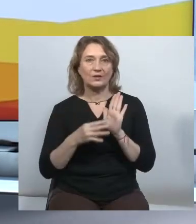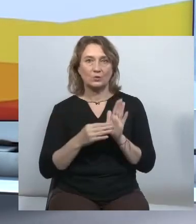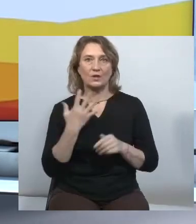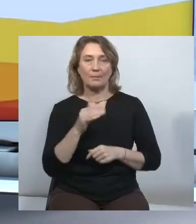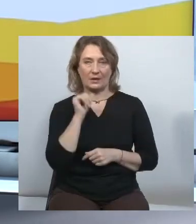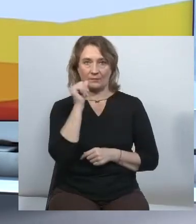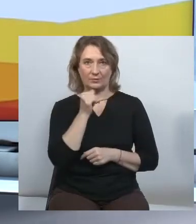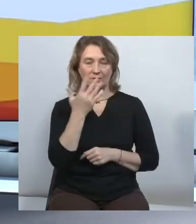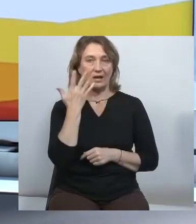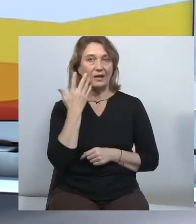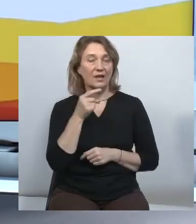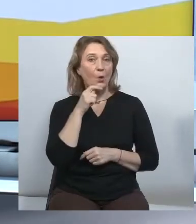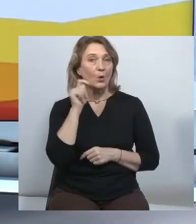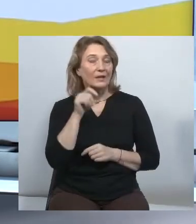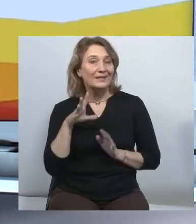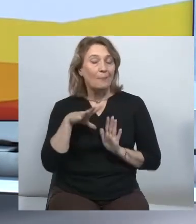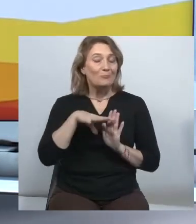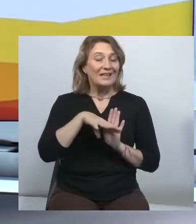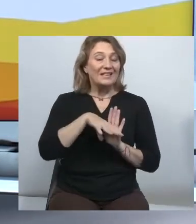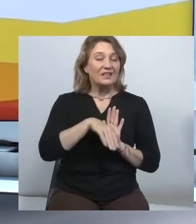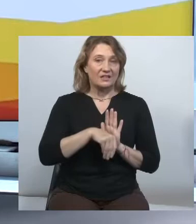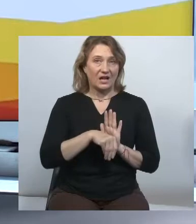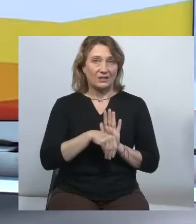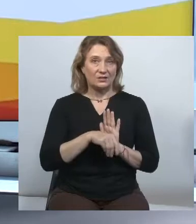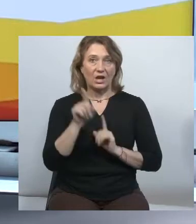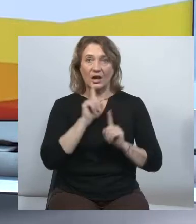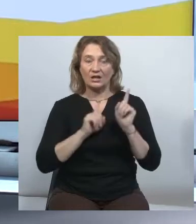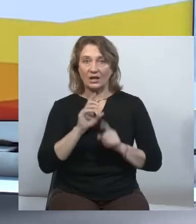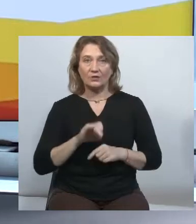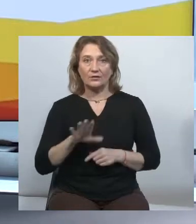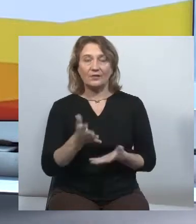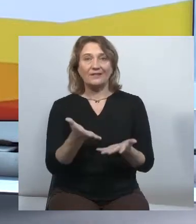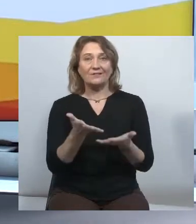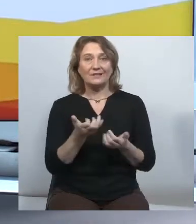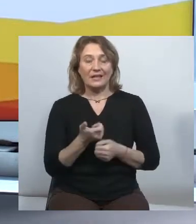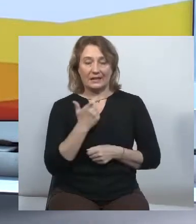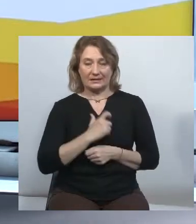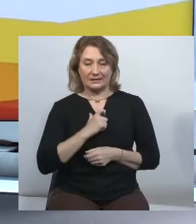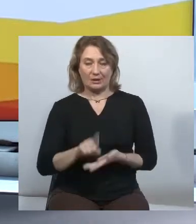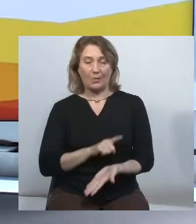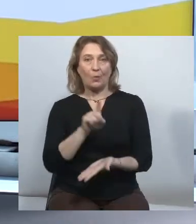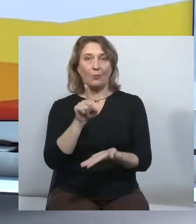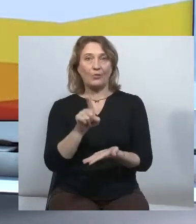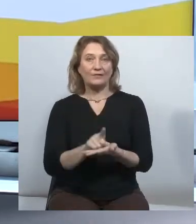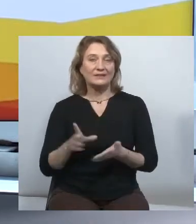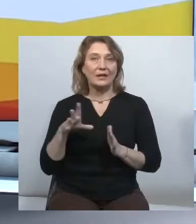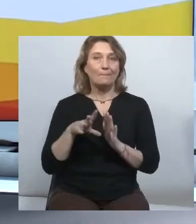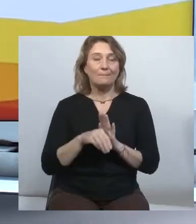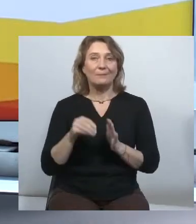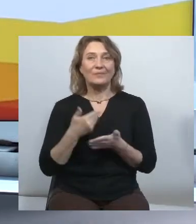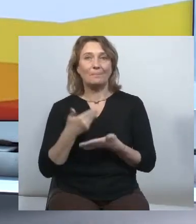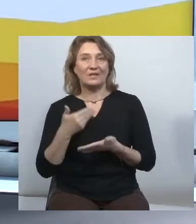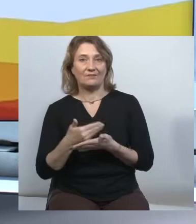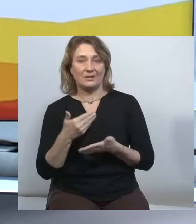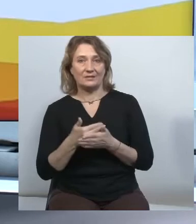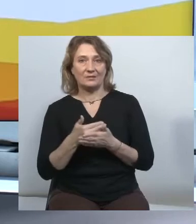коли Україна приєдналася до Ради Європи, ми взяли на себе зобов'язання привести наше законодавство у відповідність з європейськими